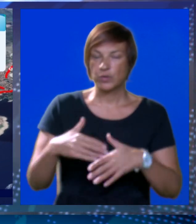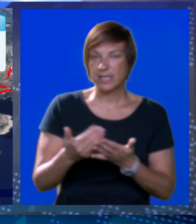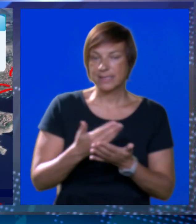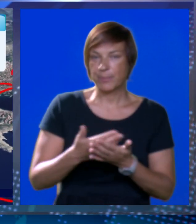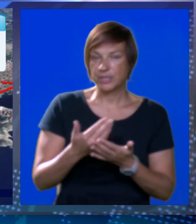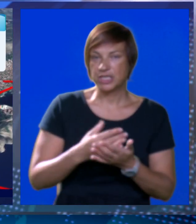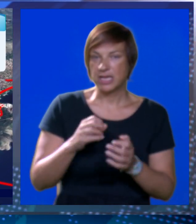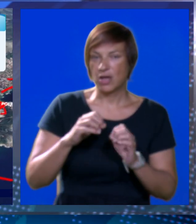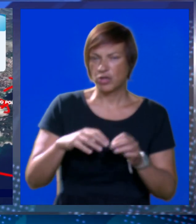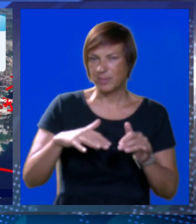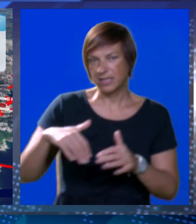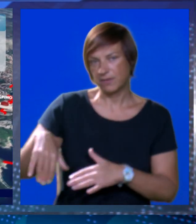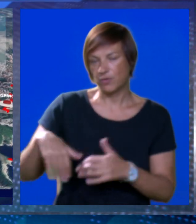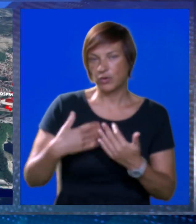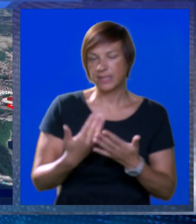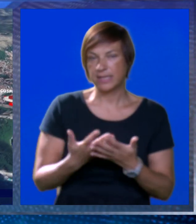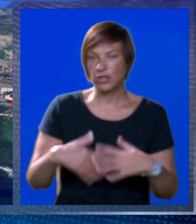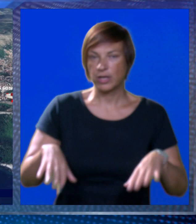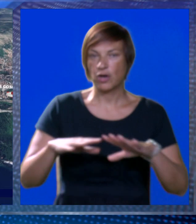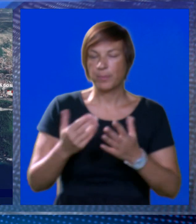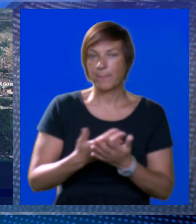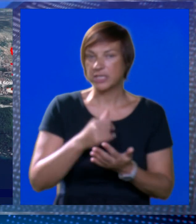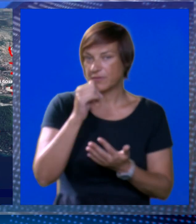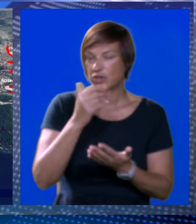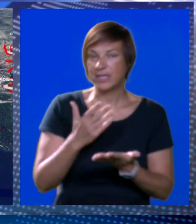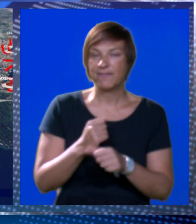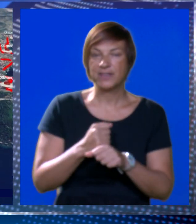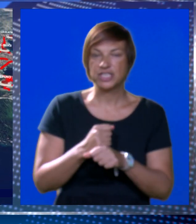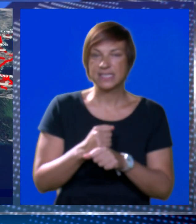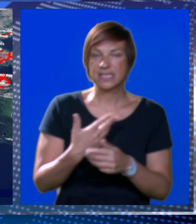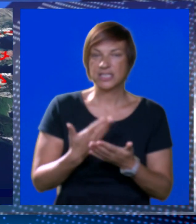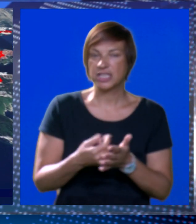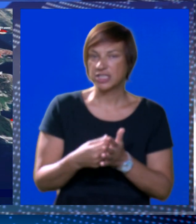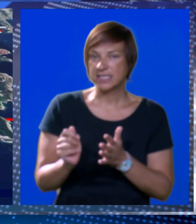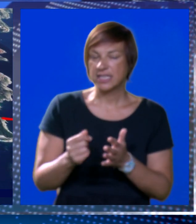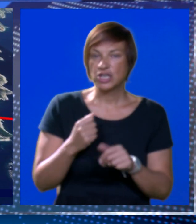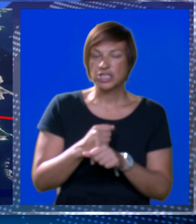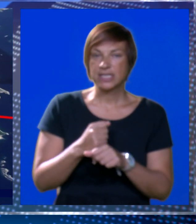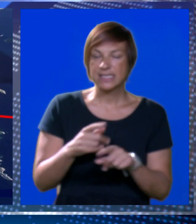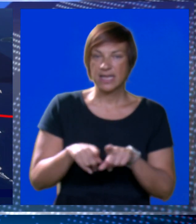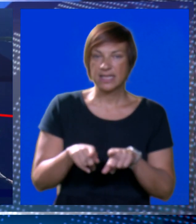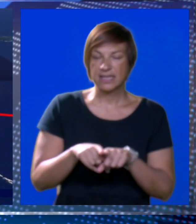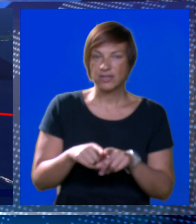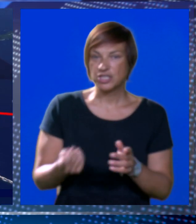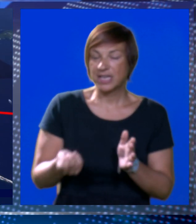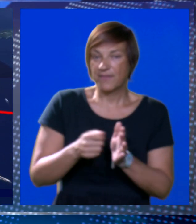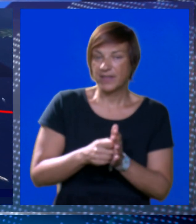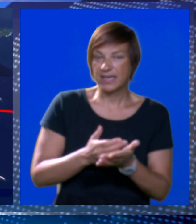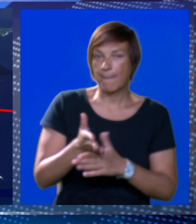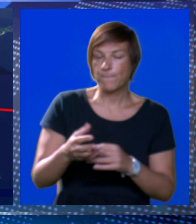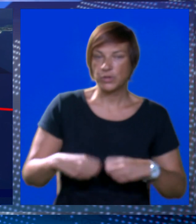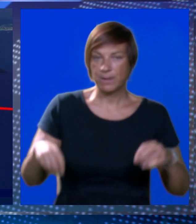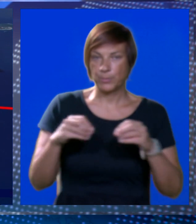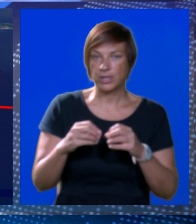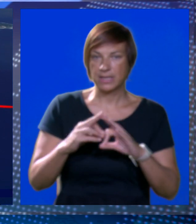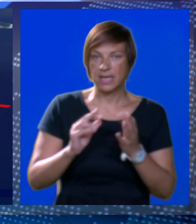uređaja za pročišćavanje ospadnih voda. Dok je objekt pročistača pitke vode već izgrađen, te će se trošak njegove izgradnje također refinancirati